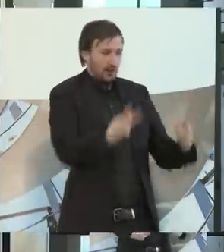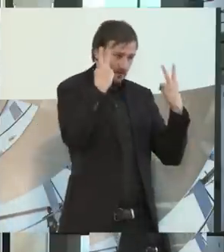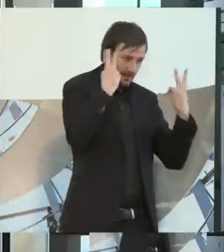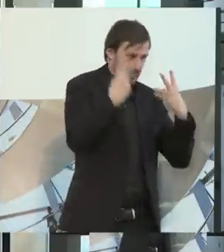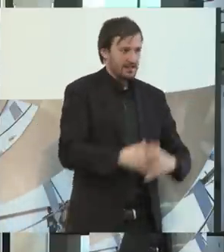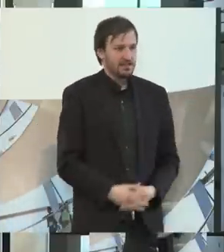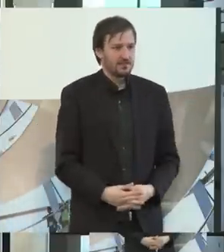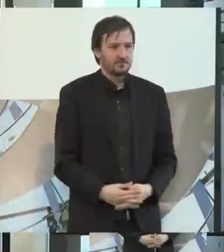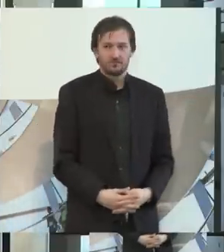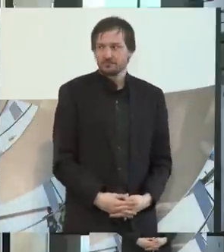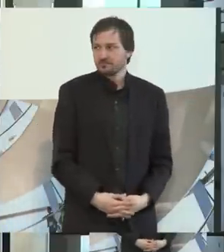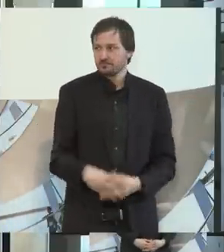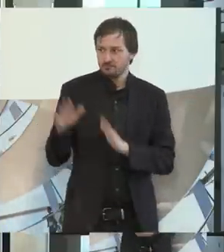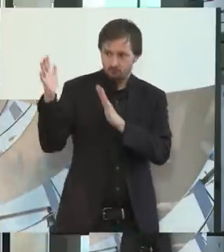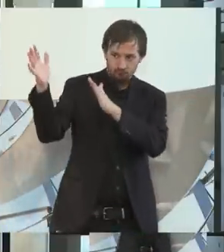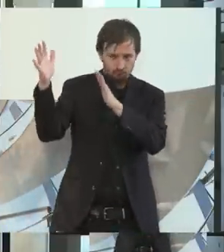Und,